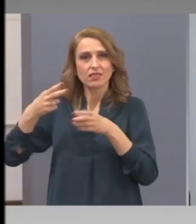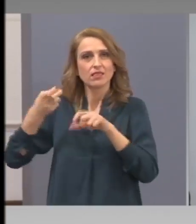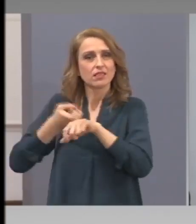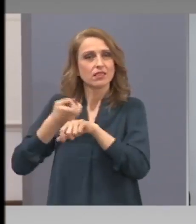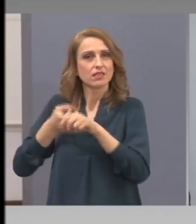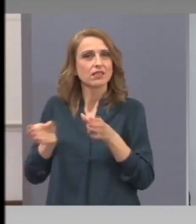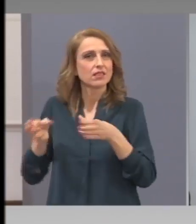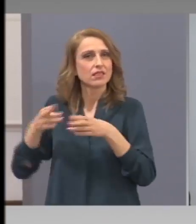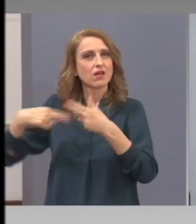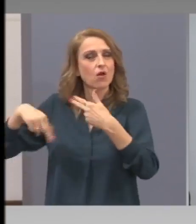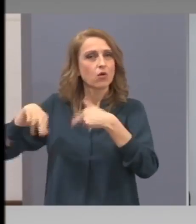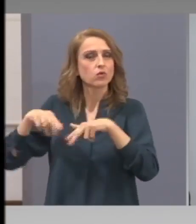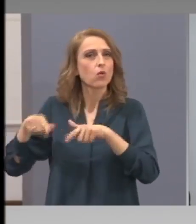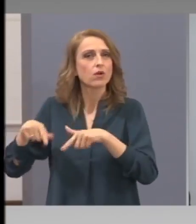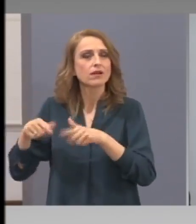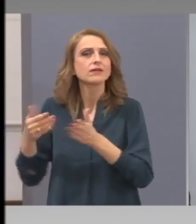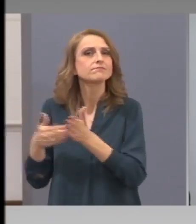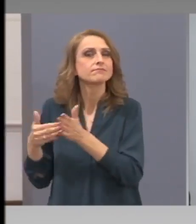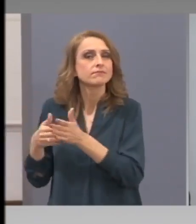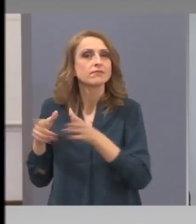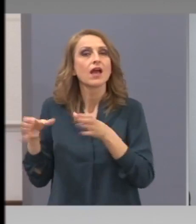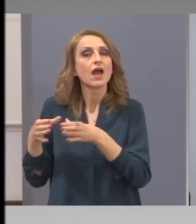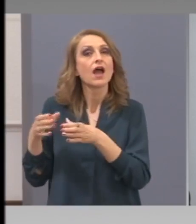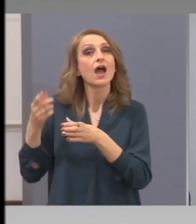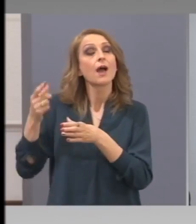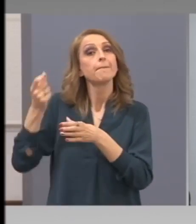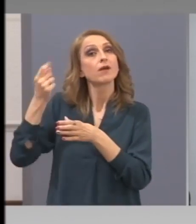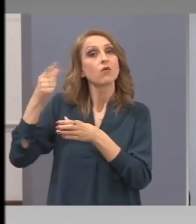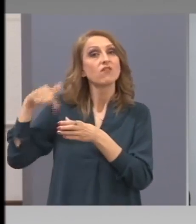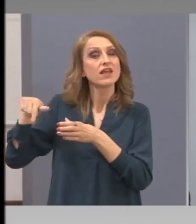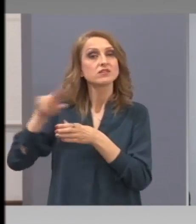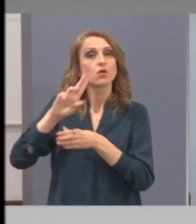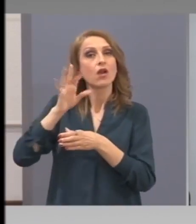Този съвет в лицето на професор Костов е като